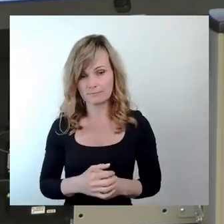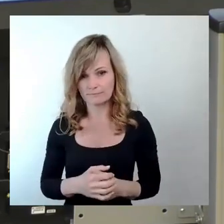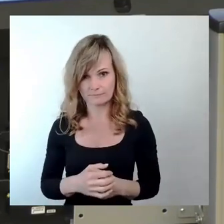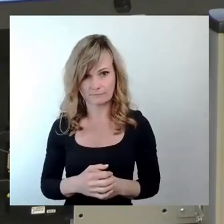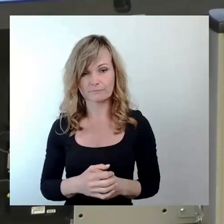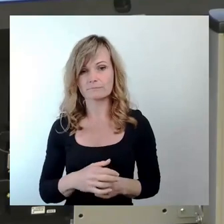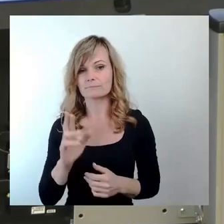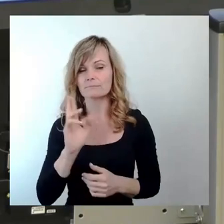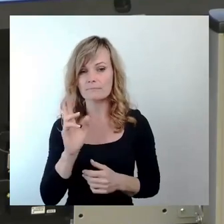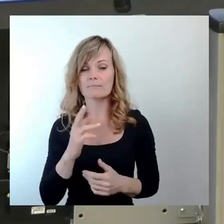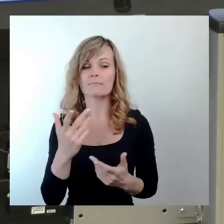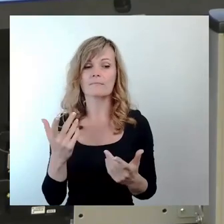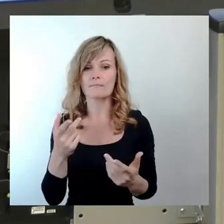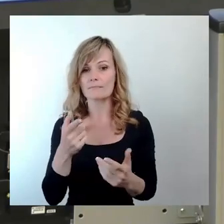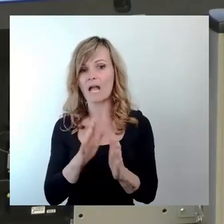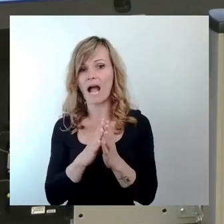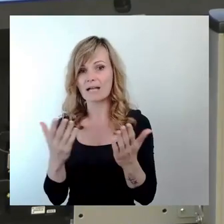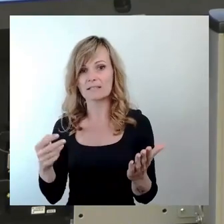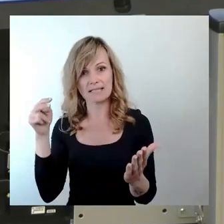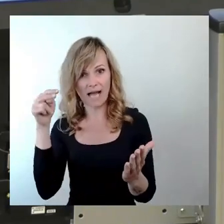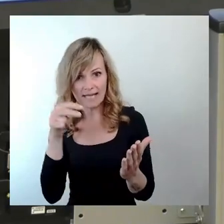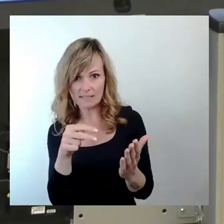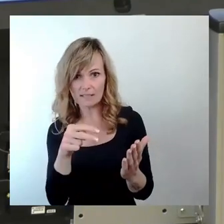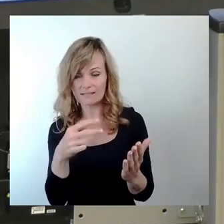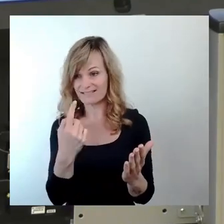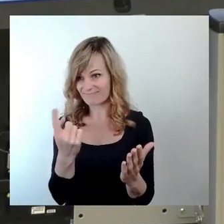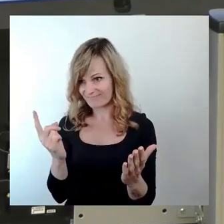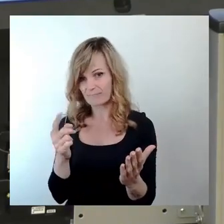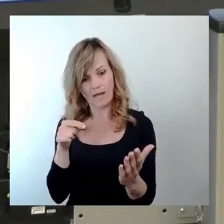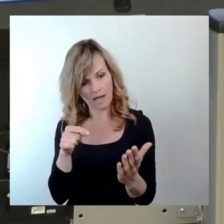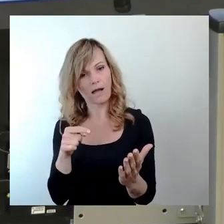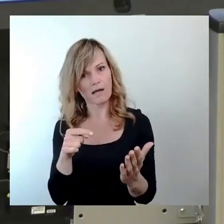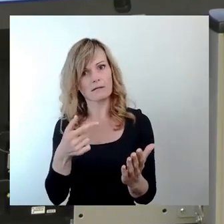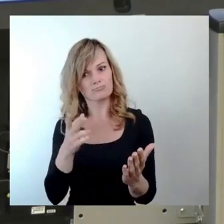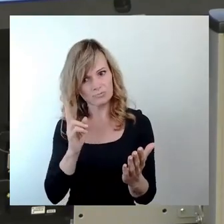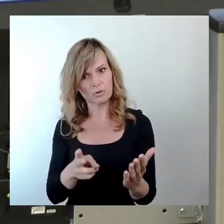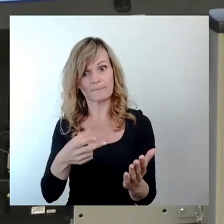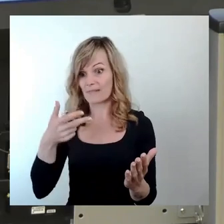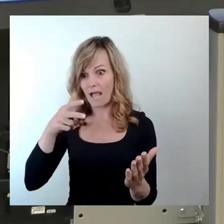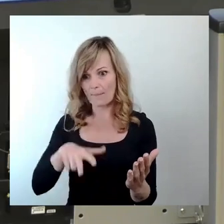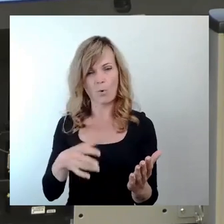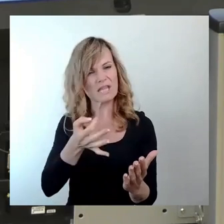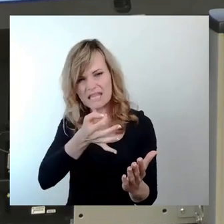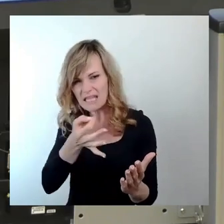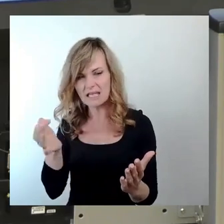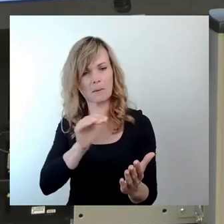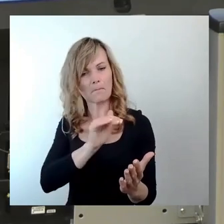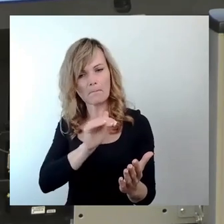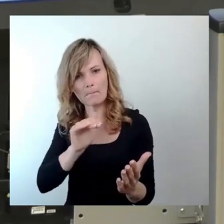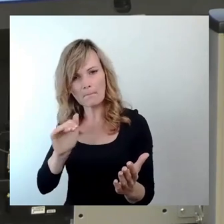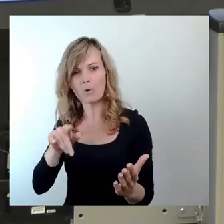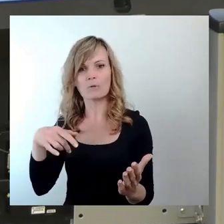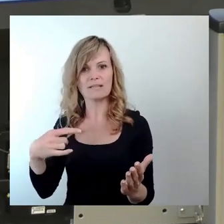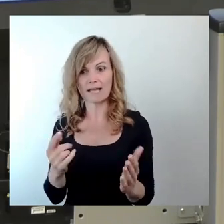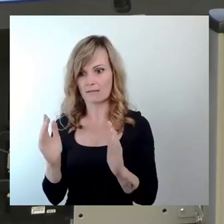Akteneinsicht genommen haben, haben gesehen, da ist drei Monate lang nichts passiert und dann innerhalb von einem Monat, weil